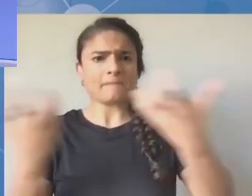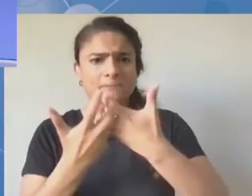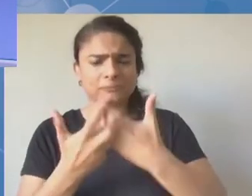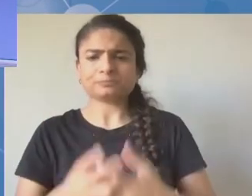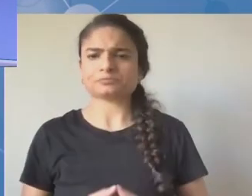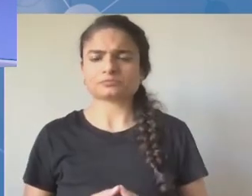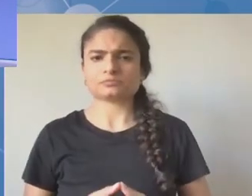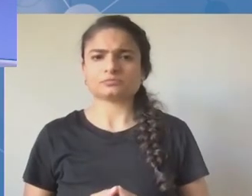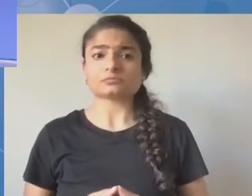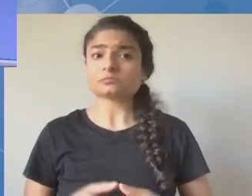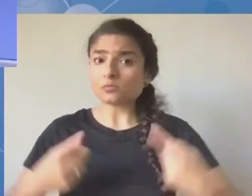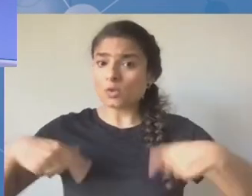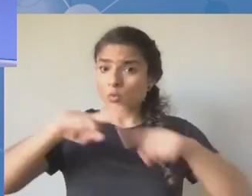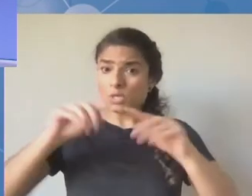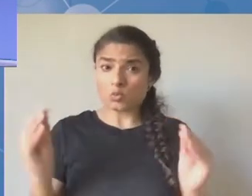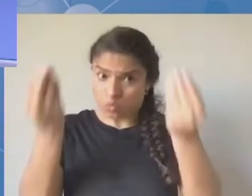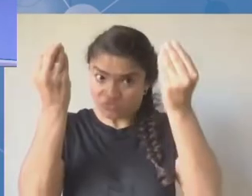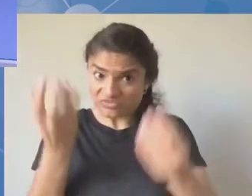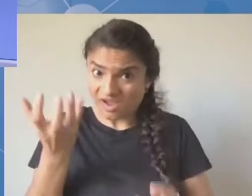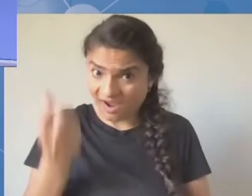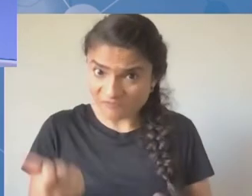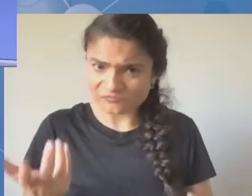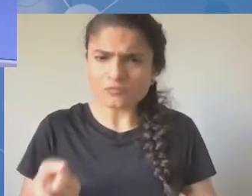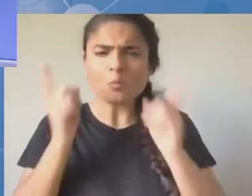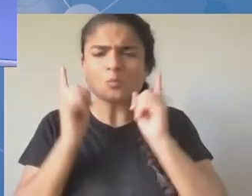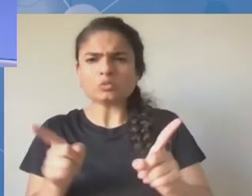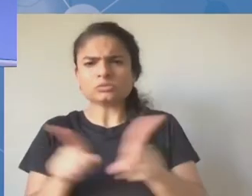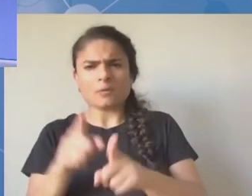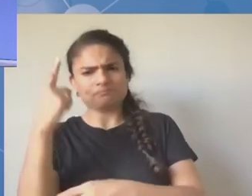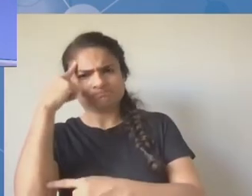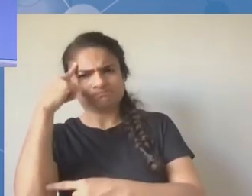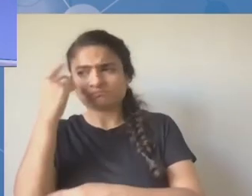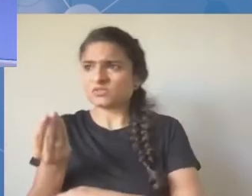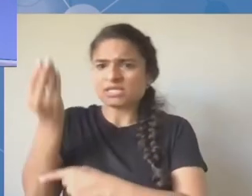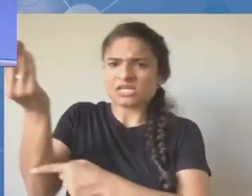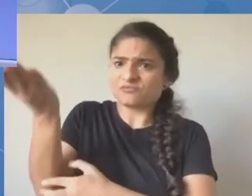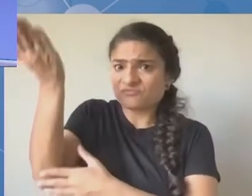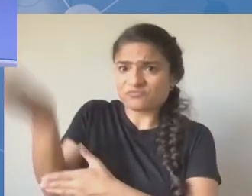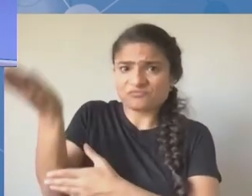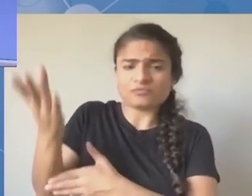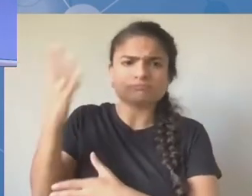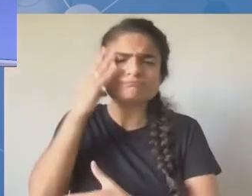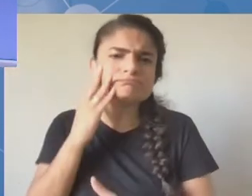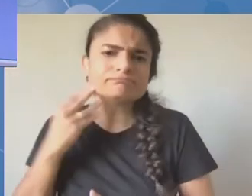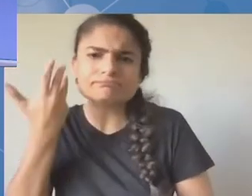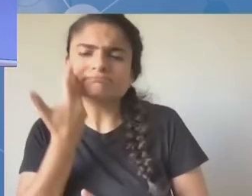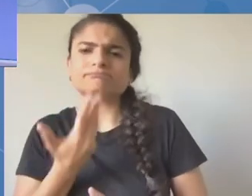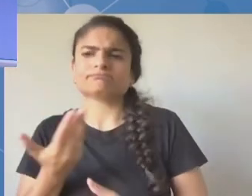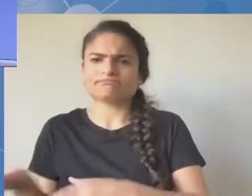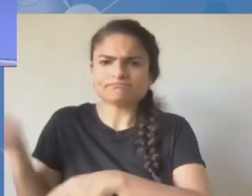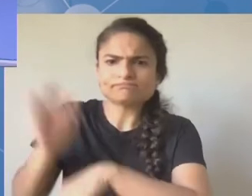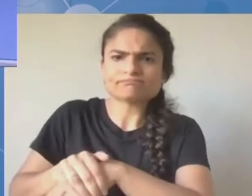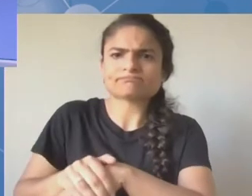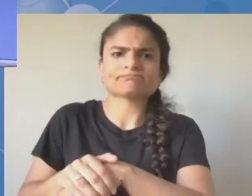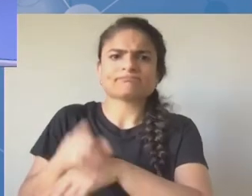podczas innych szczytów w ramach działalności IGF. A więc proszę, aby ludzie młodzi także mogli zasiadać w